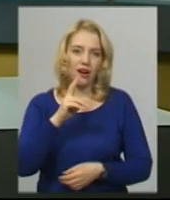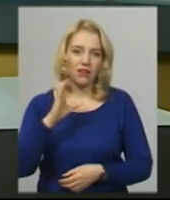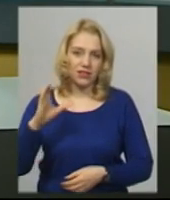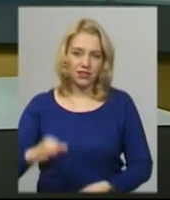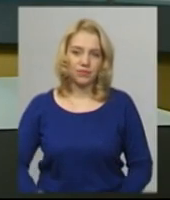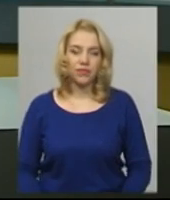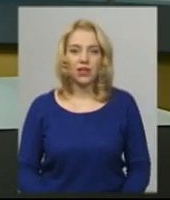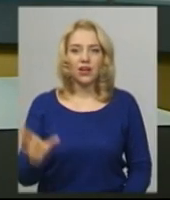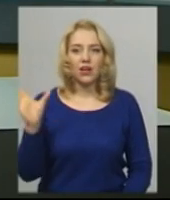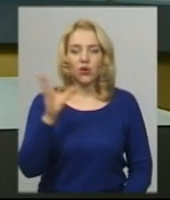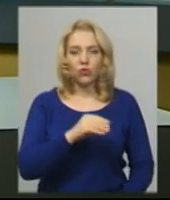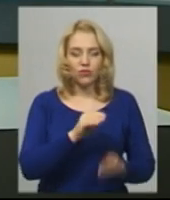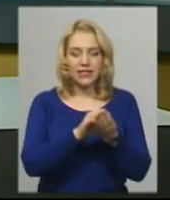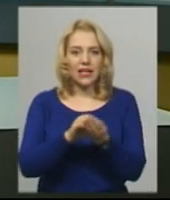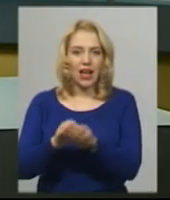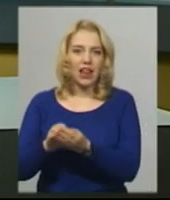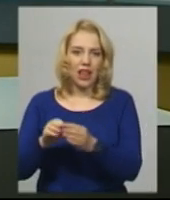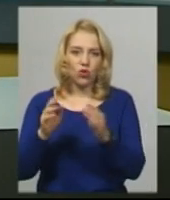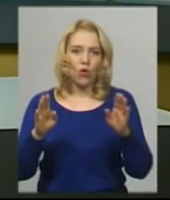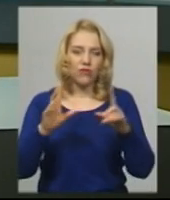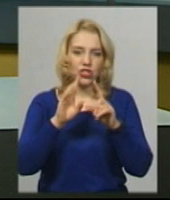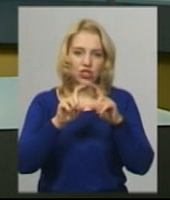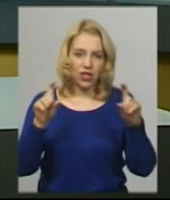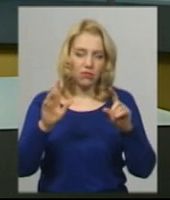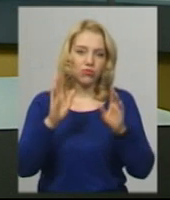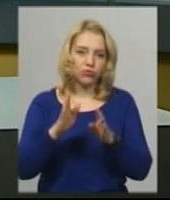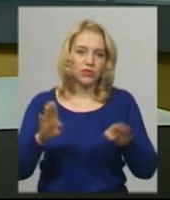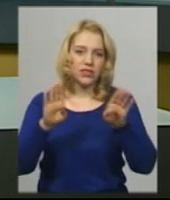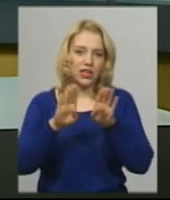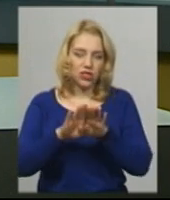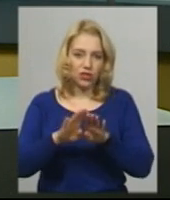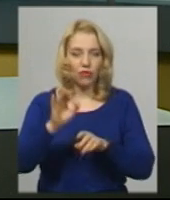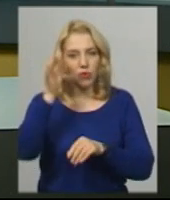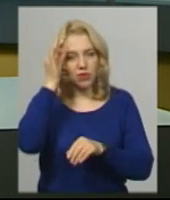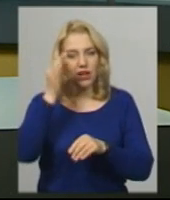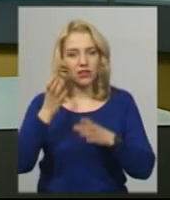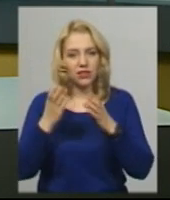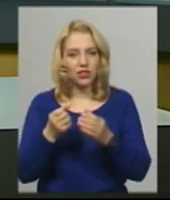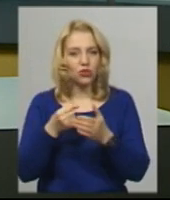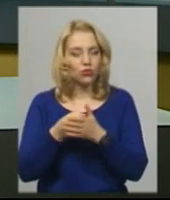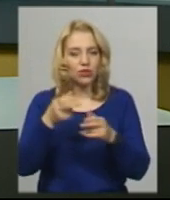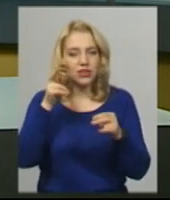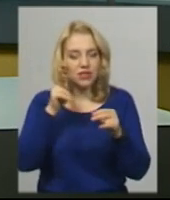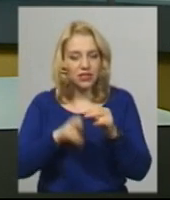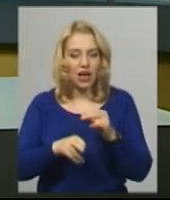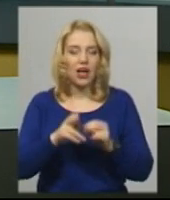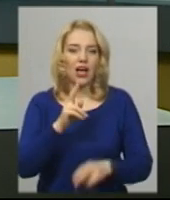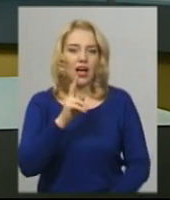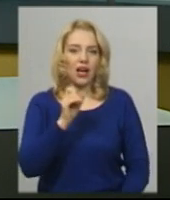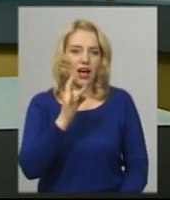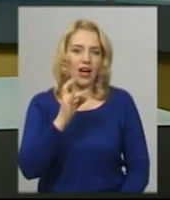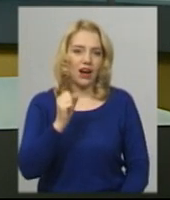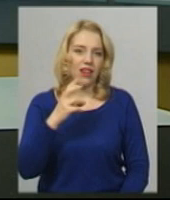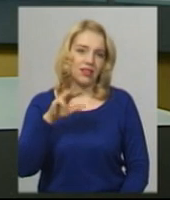Усі кладовища обласного центру зачинені у поминальні дні до кінця карантину. Про це Суспільному сказав відповідальний по